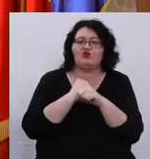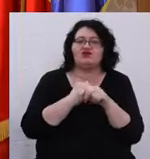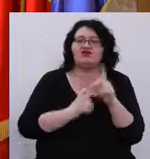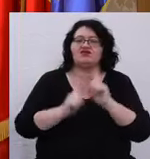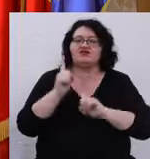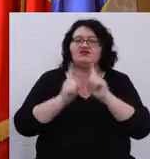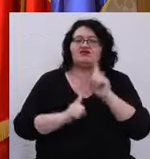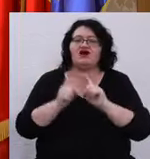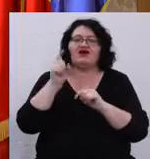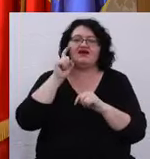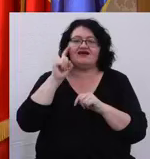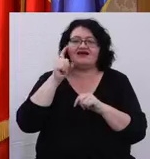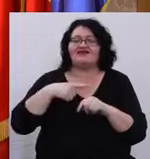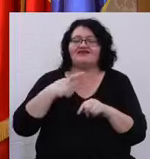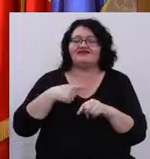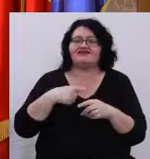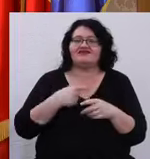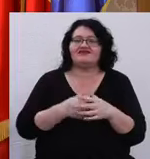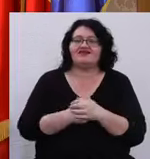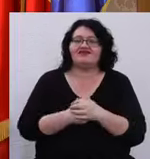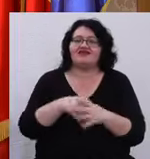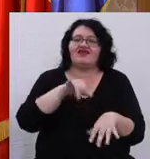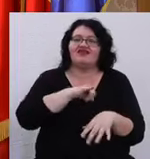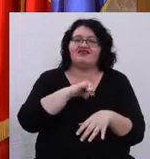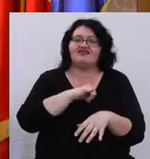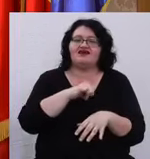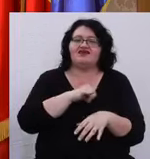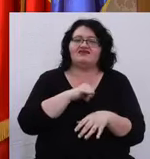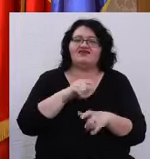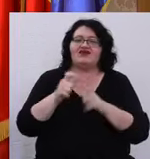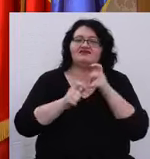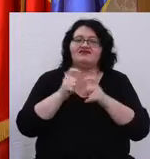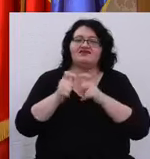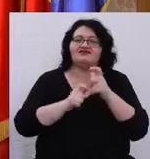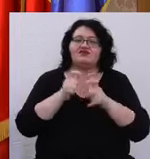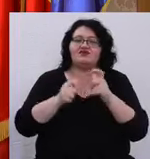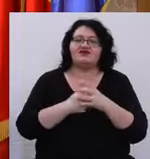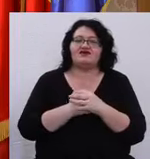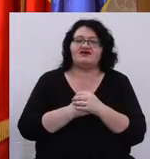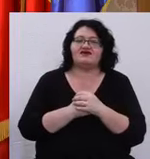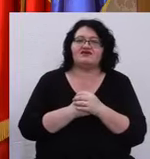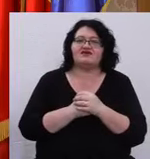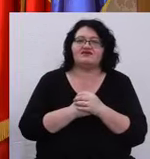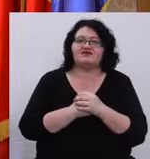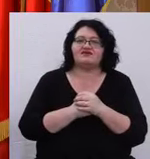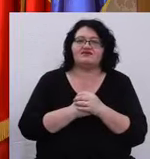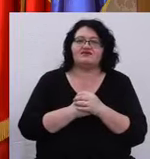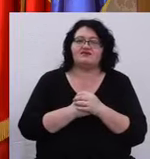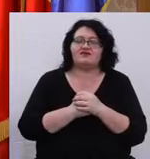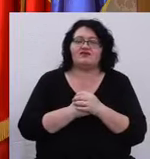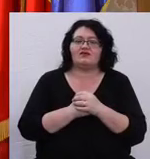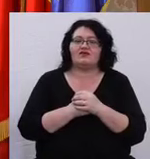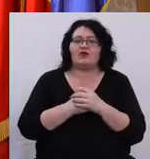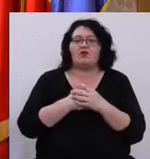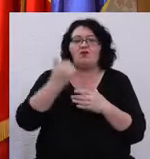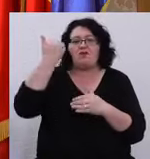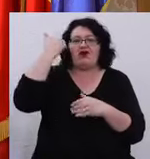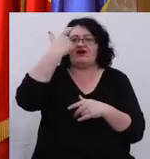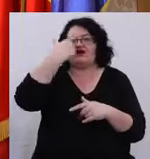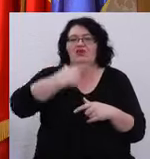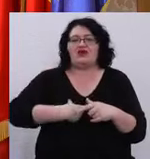Dar presupun că sunteți interesați inclusiv de reacția mea la